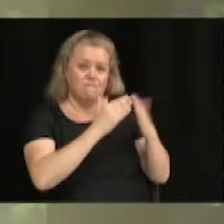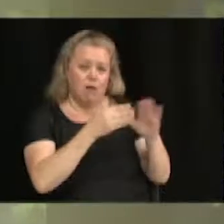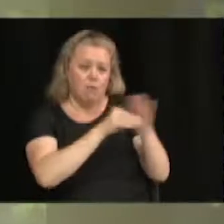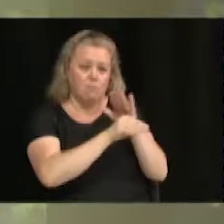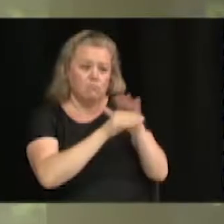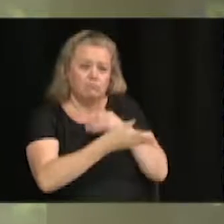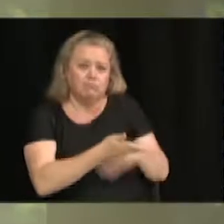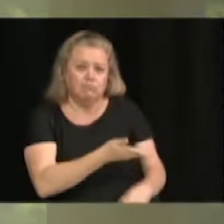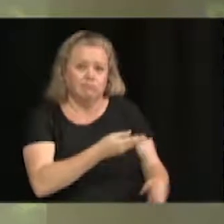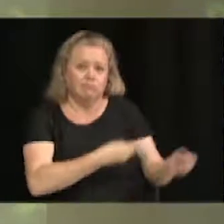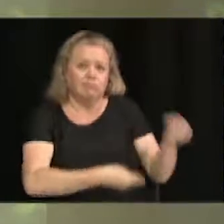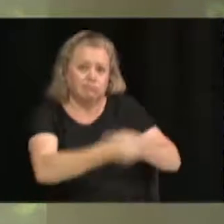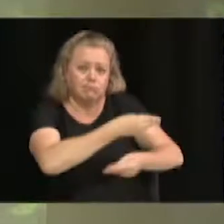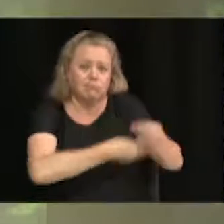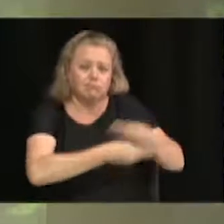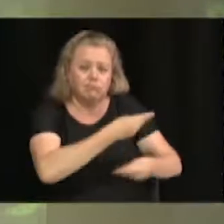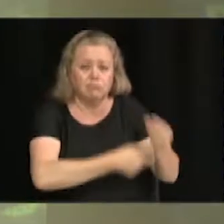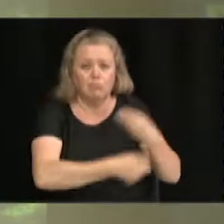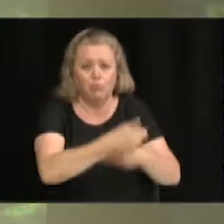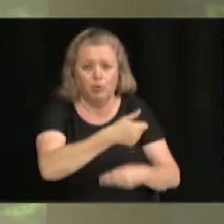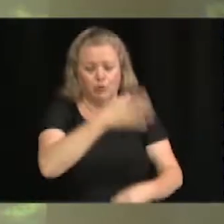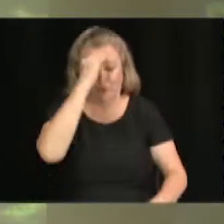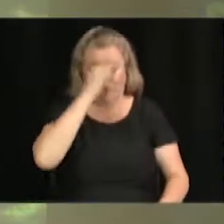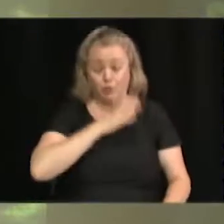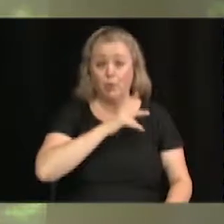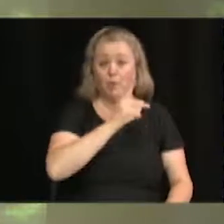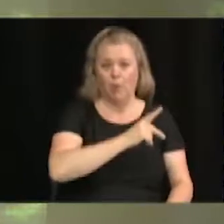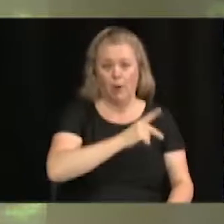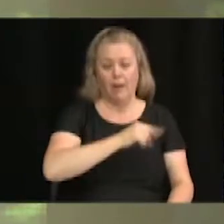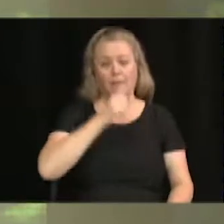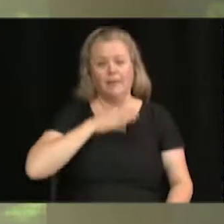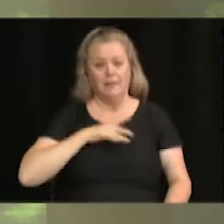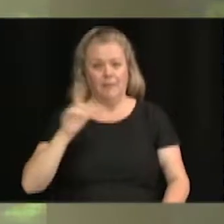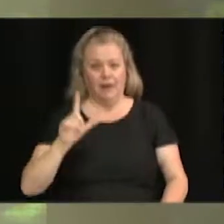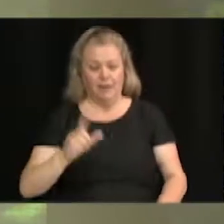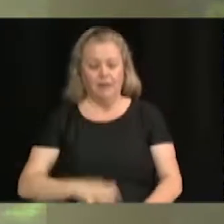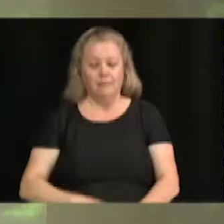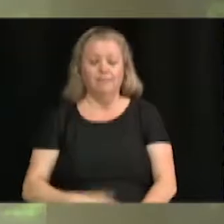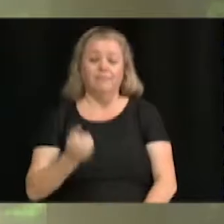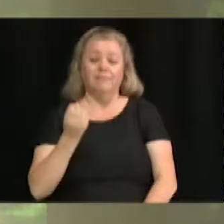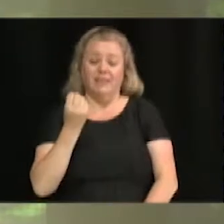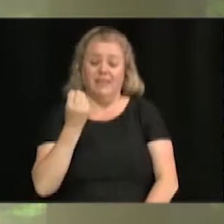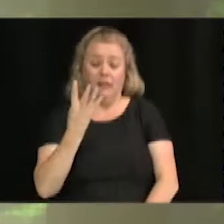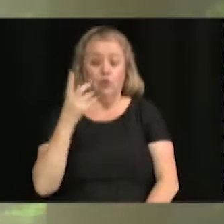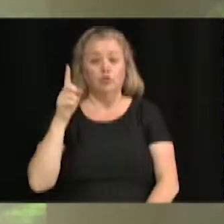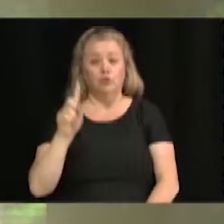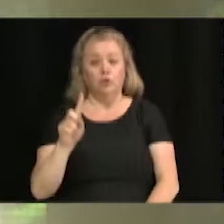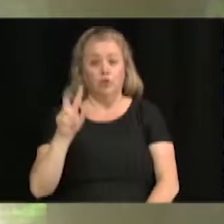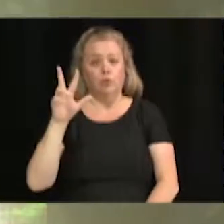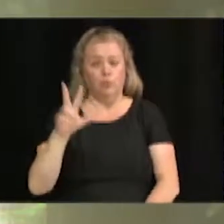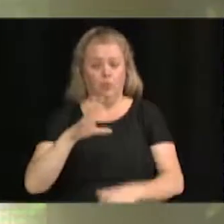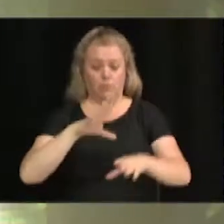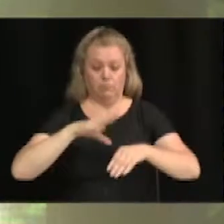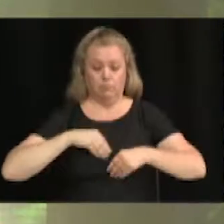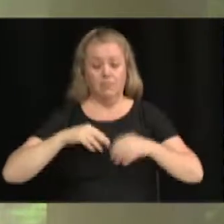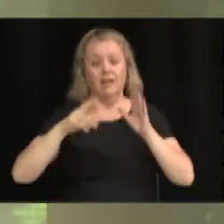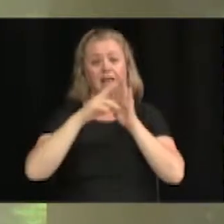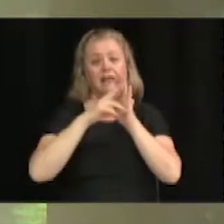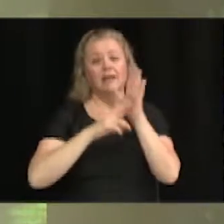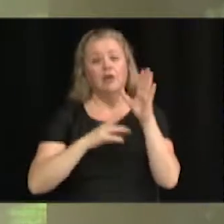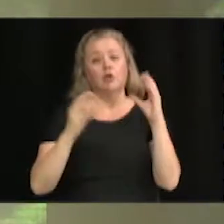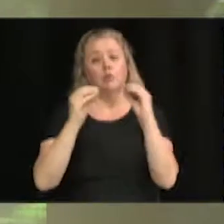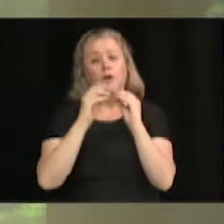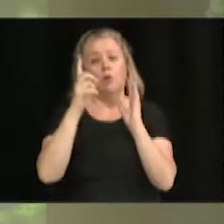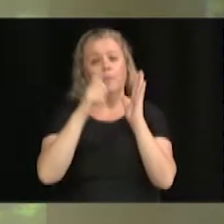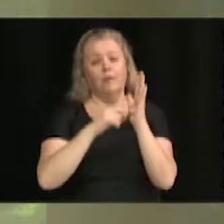appuyé par Mme Lambert, 14.1.3, adoption du règlement numéro numéro 1299